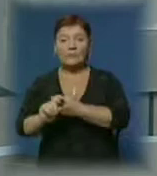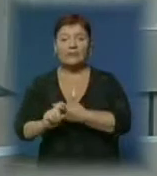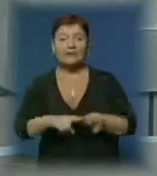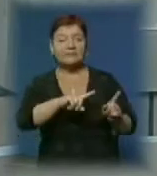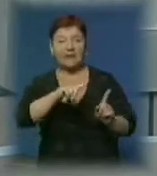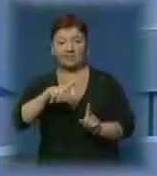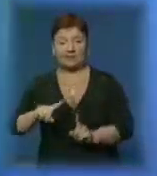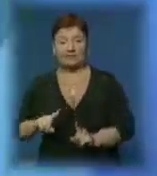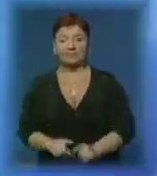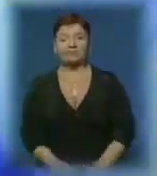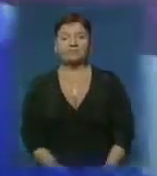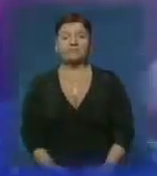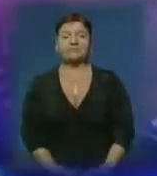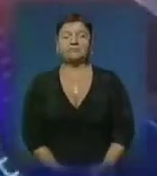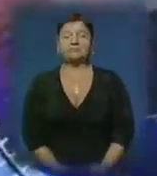Закарпаттям.